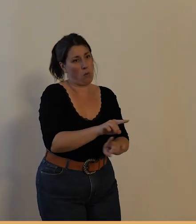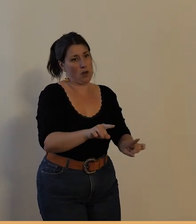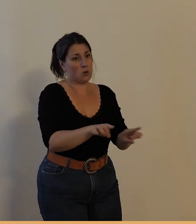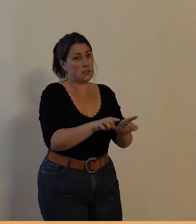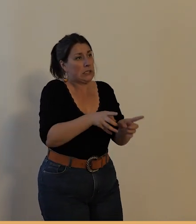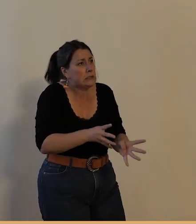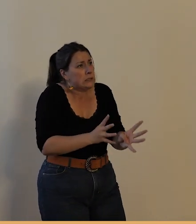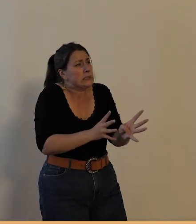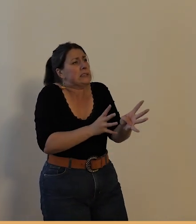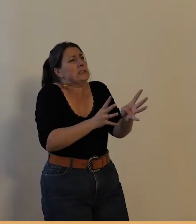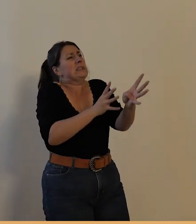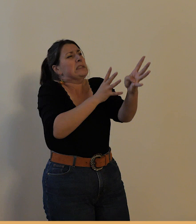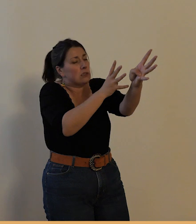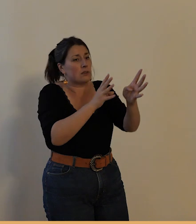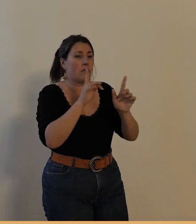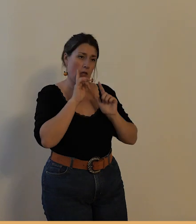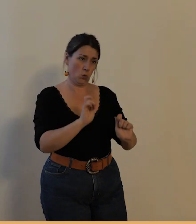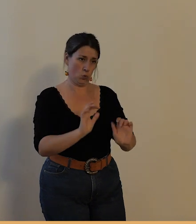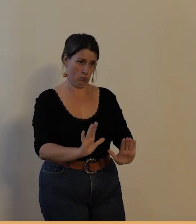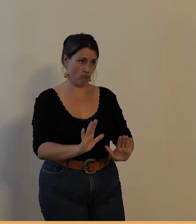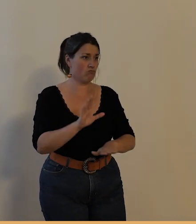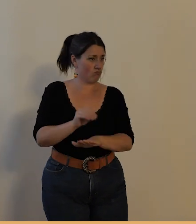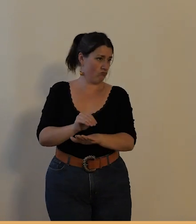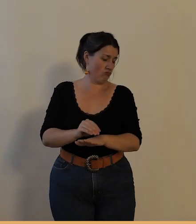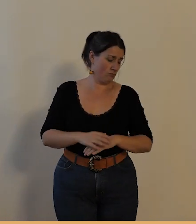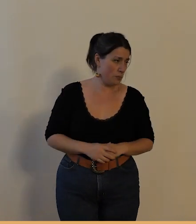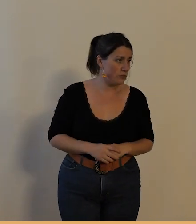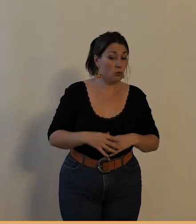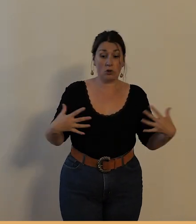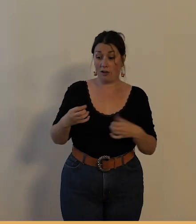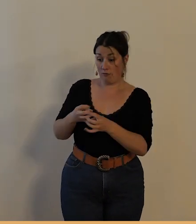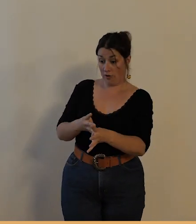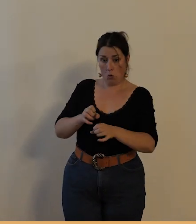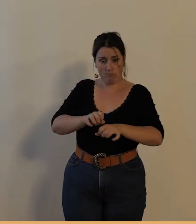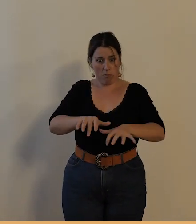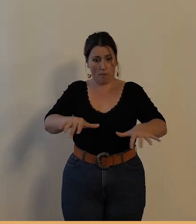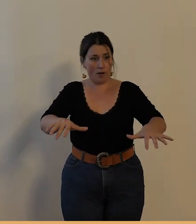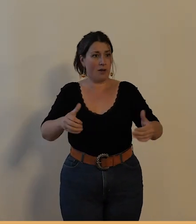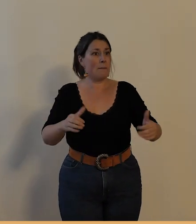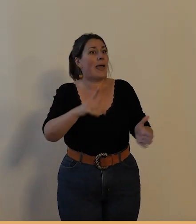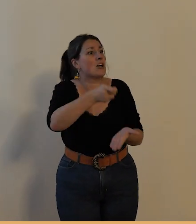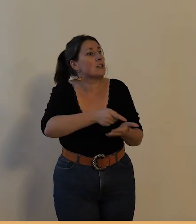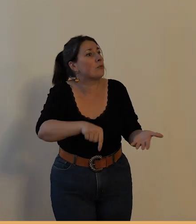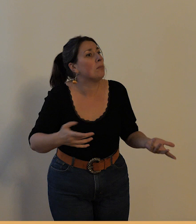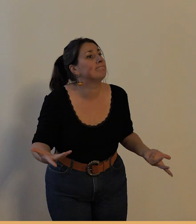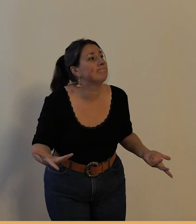maintenant que le vélo s'est répandu il faut s'en équiper il faut s'en doter les fabricants de vélos